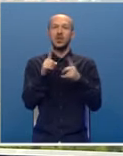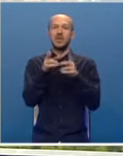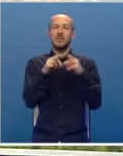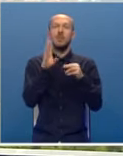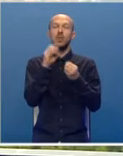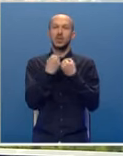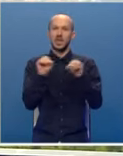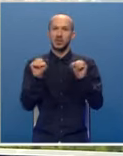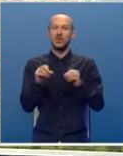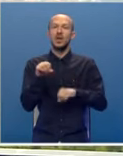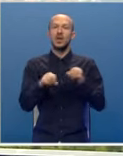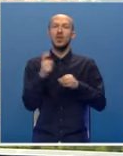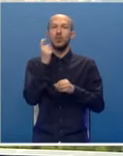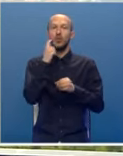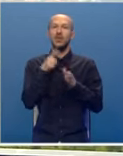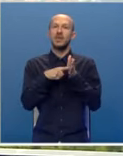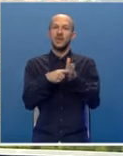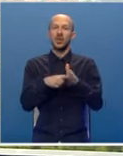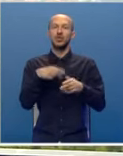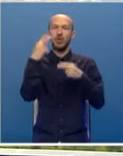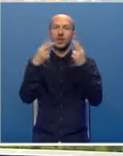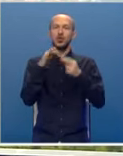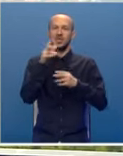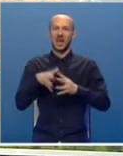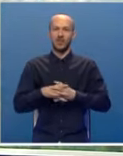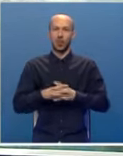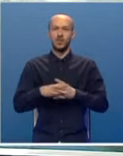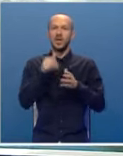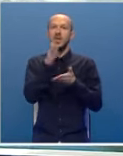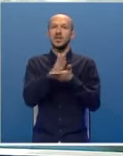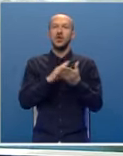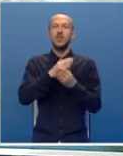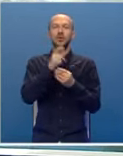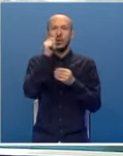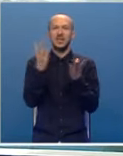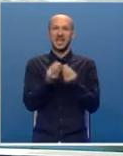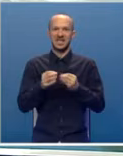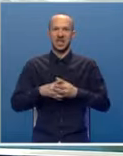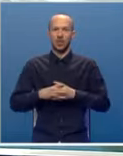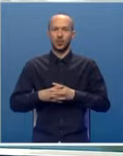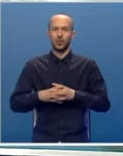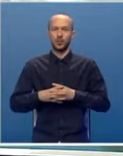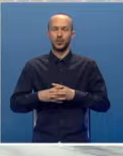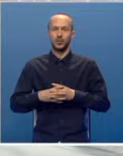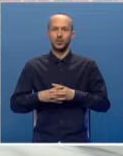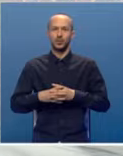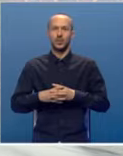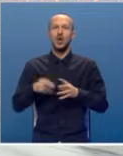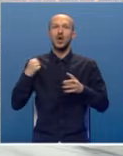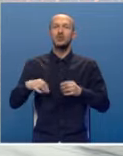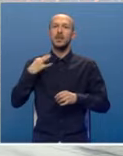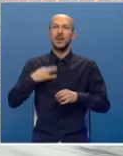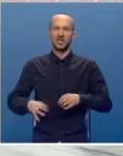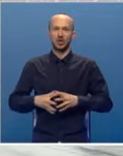Bosne i Hercegovine, kako to pokušava da prikaže političko Sarajevo i dio međunarodne zajednice. Gospodne